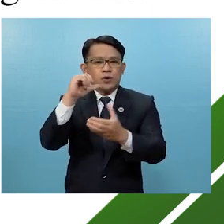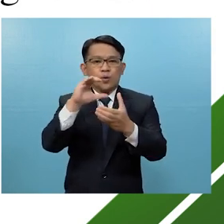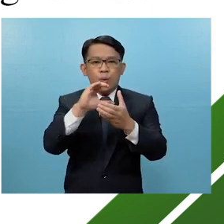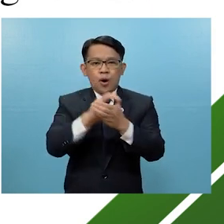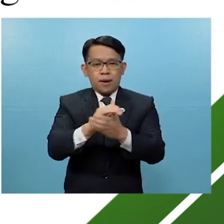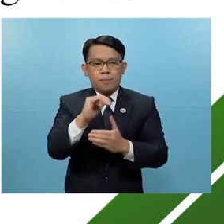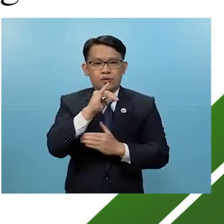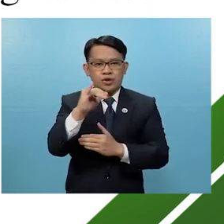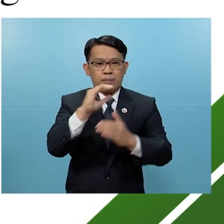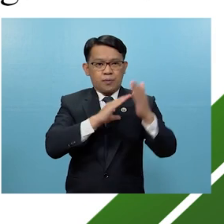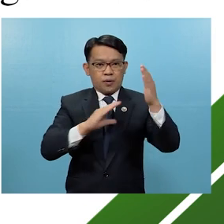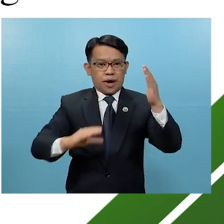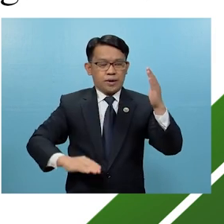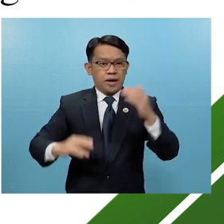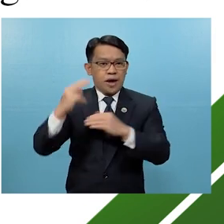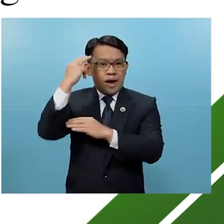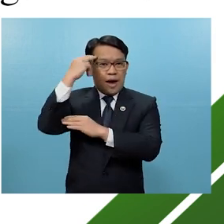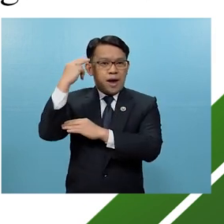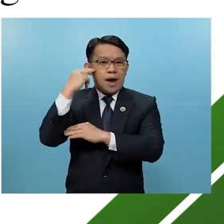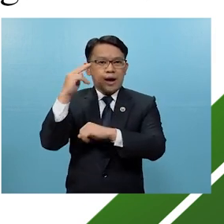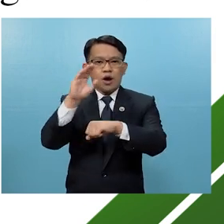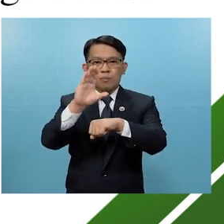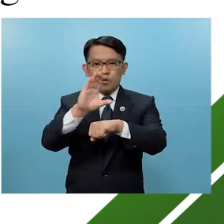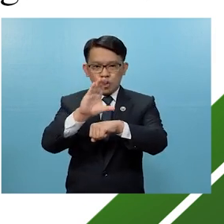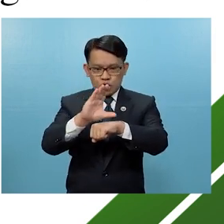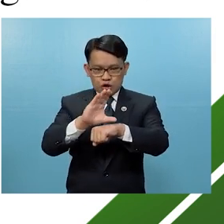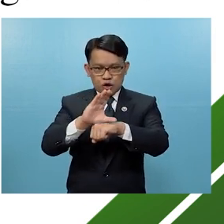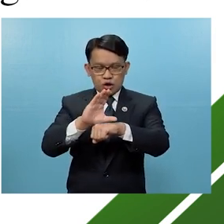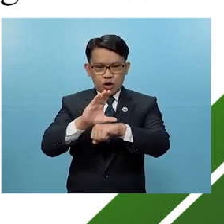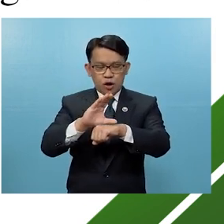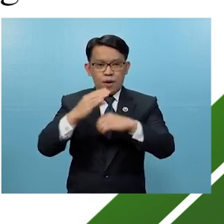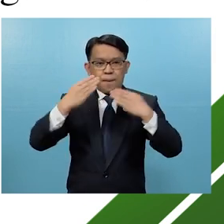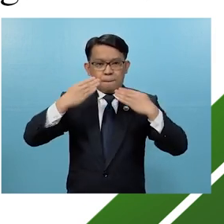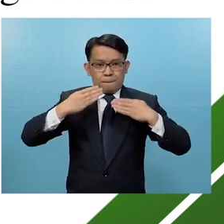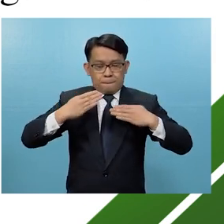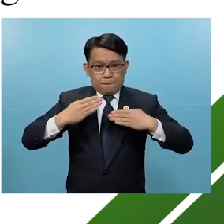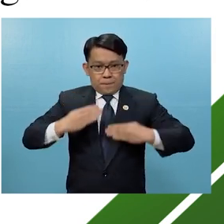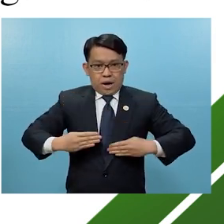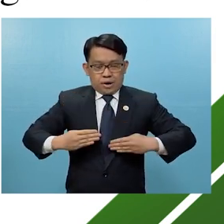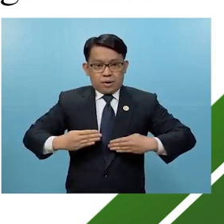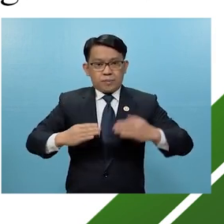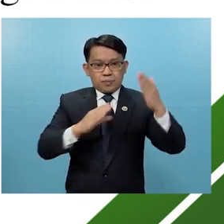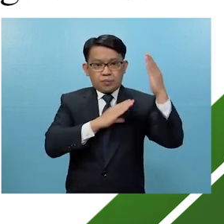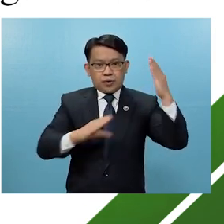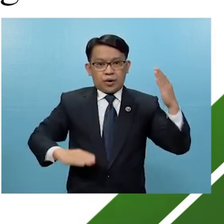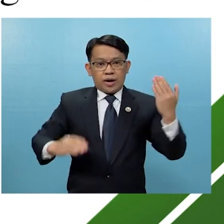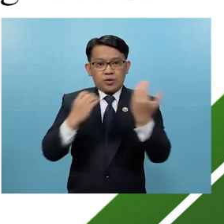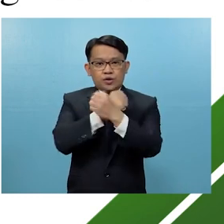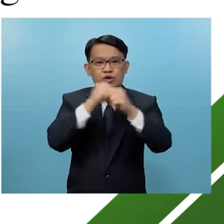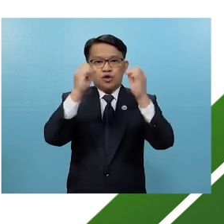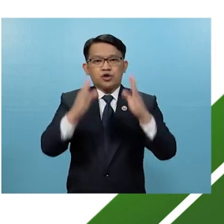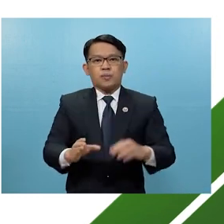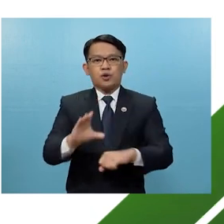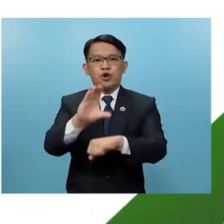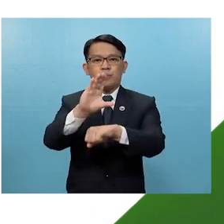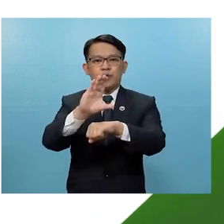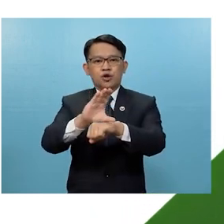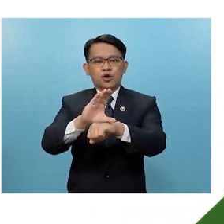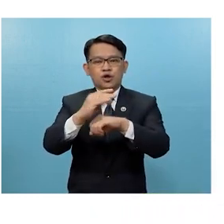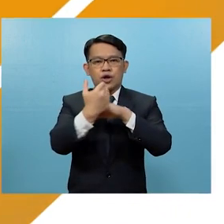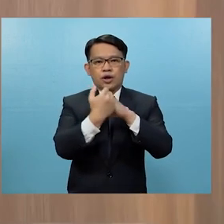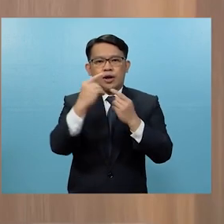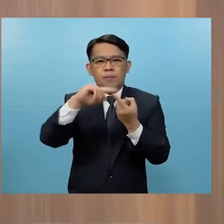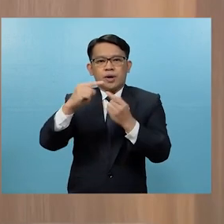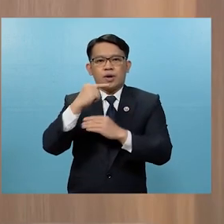tulad ni Kristo na siyang ulo ng Iglesia na kanyang katawan at siyang tagapagligtas nito Mga